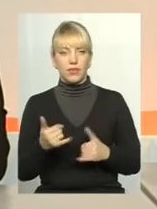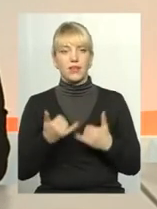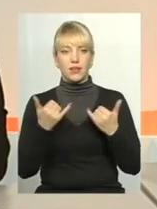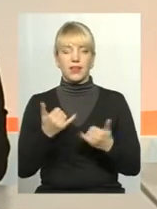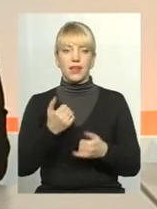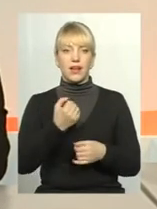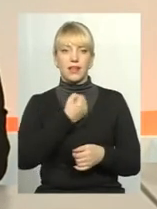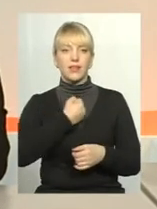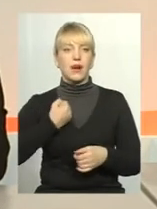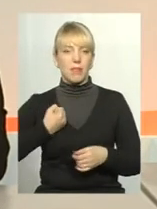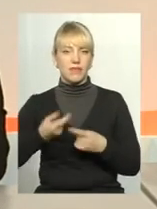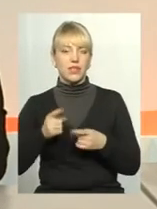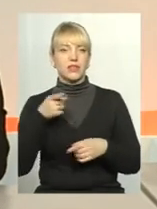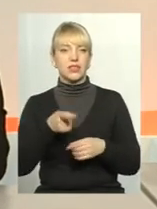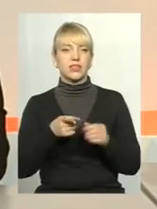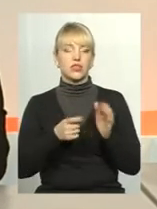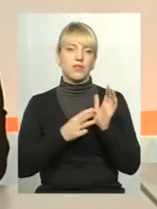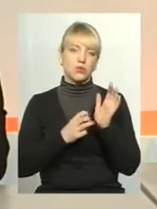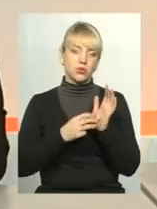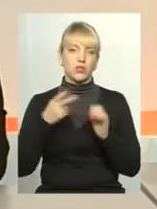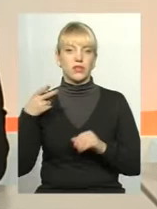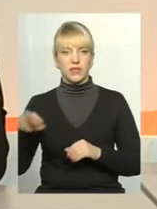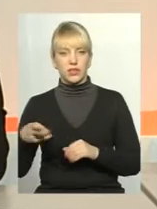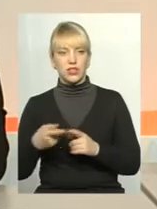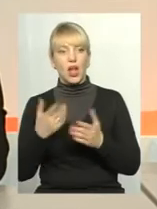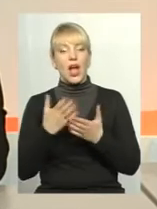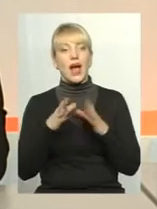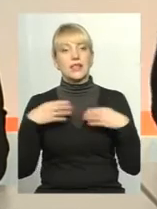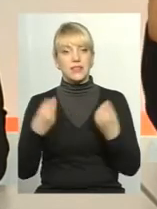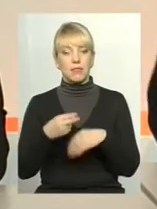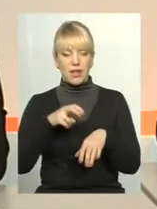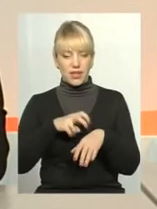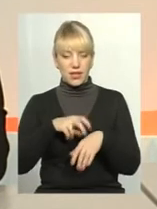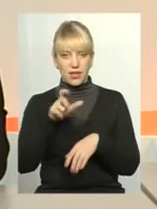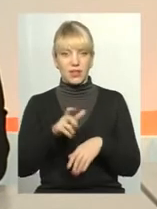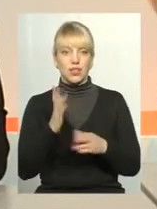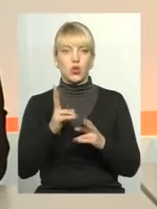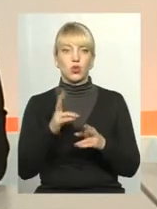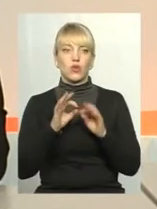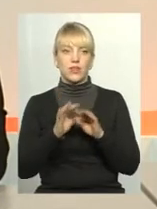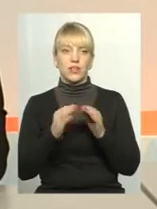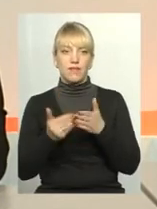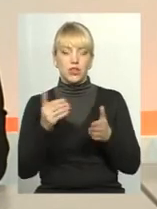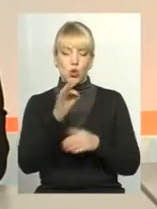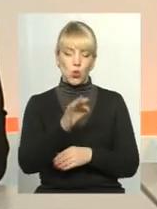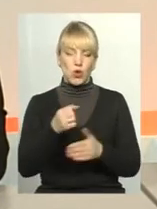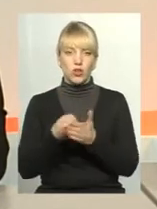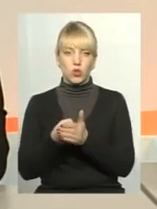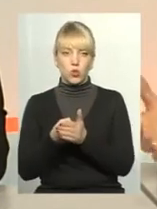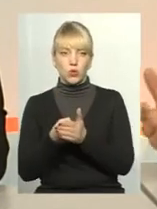терапевта це 1802 тисячі. І для сімейного лікаря, який веде від нуля до